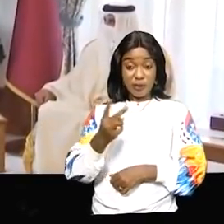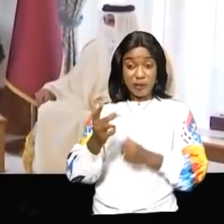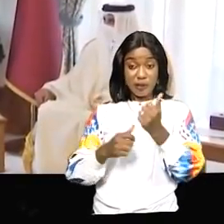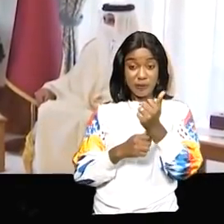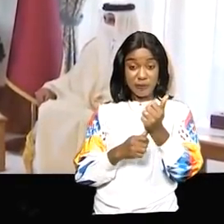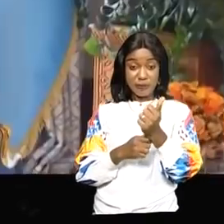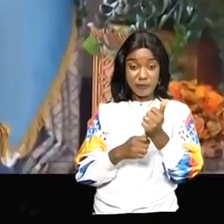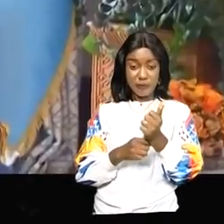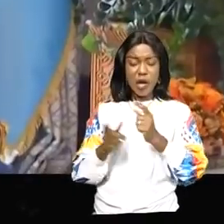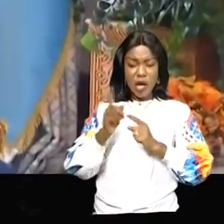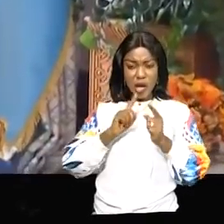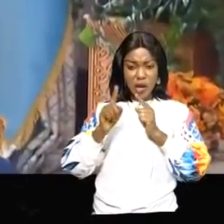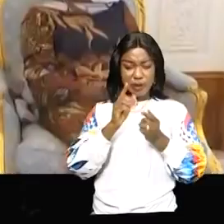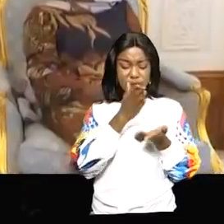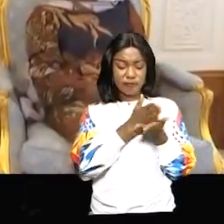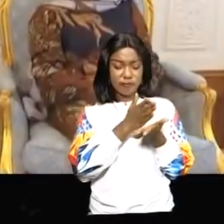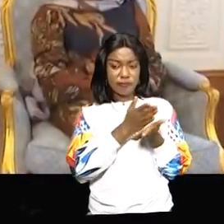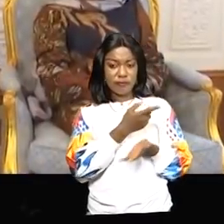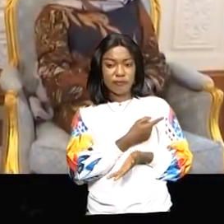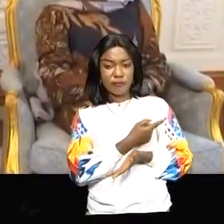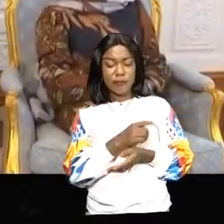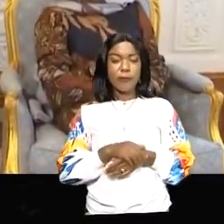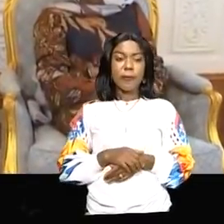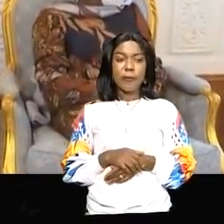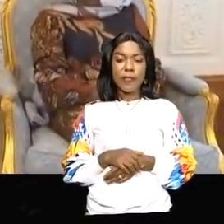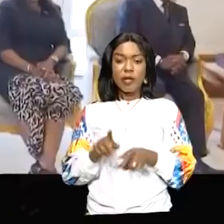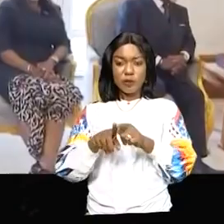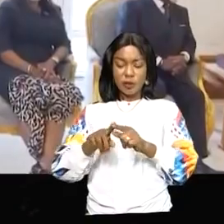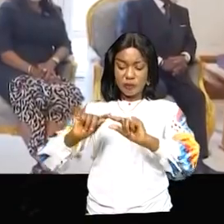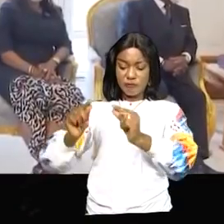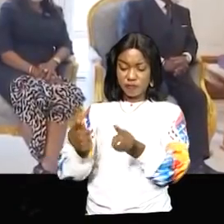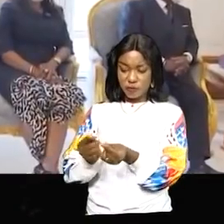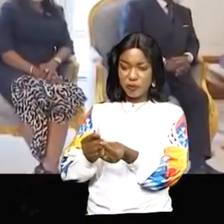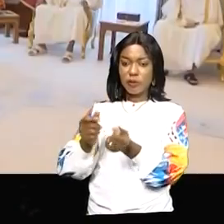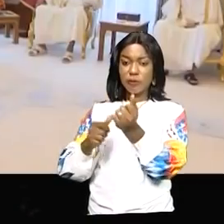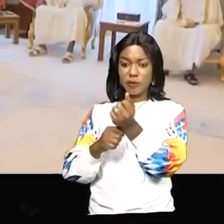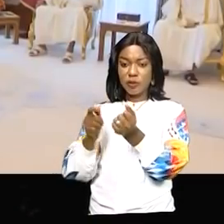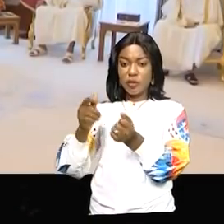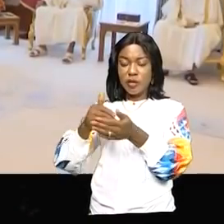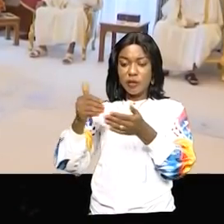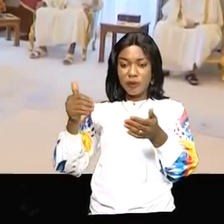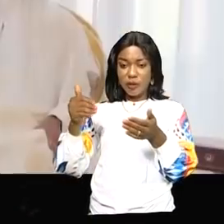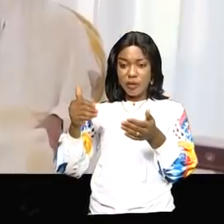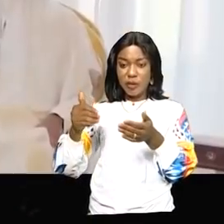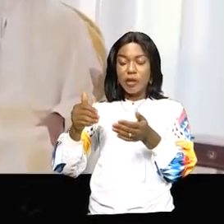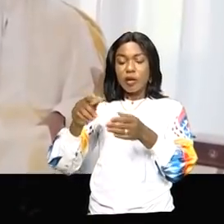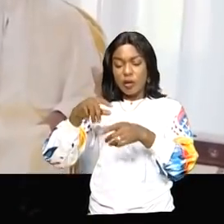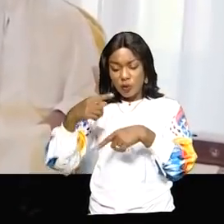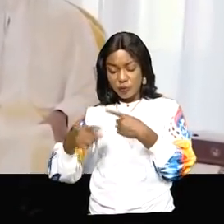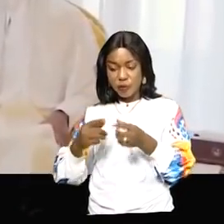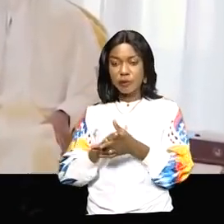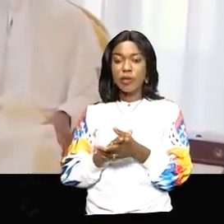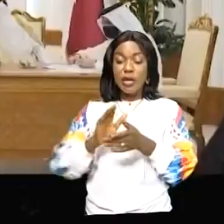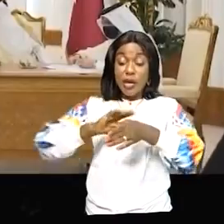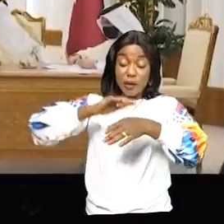ont eu une première séance de travail élargie à leur délégation respective avant de se retrouver en tête à tête. Vint